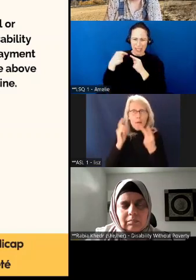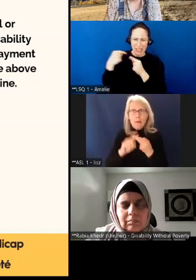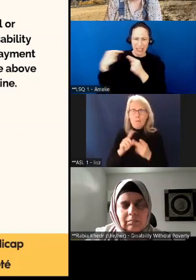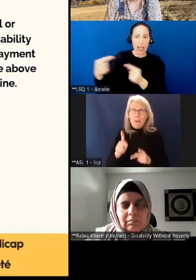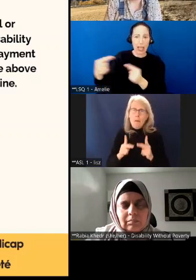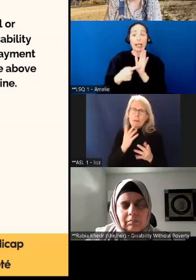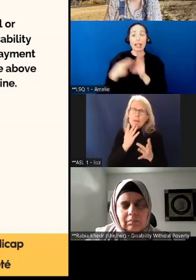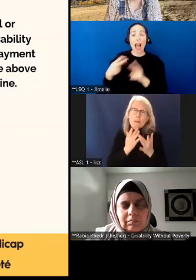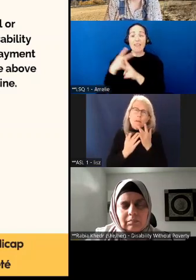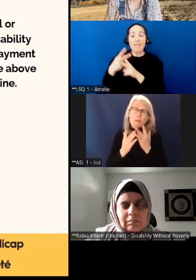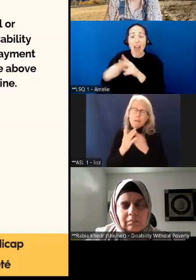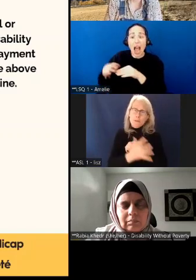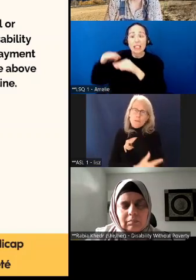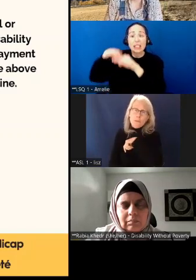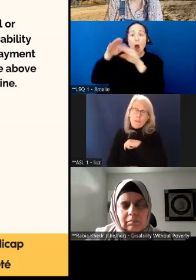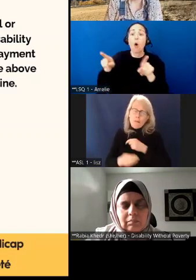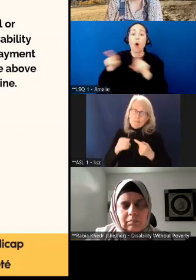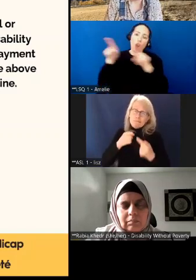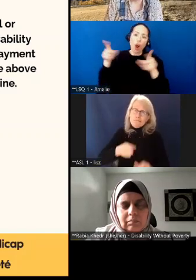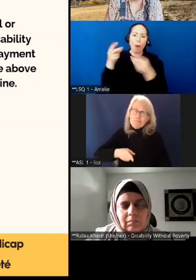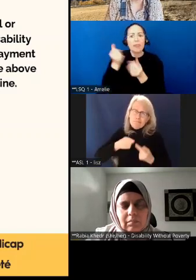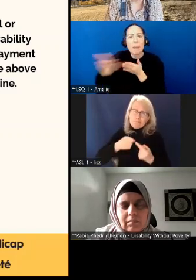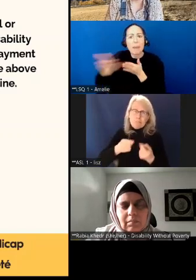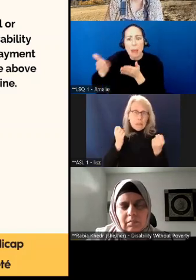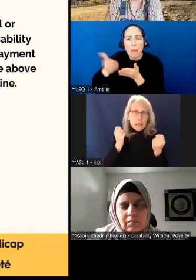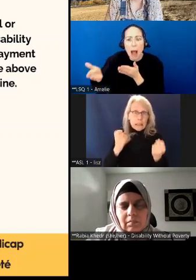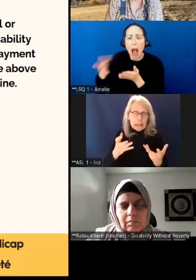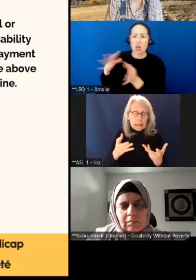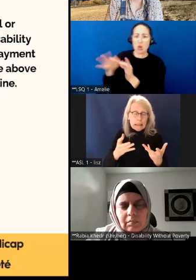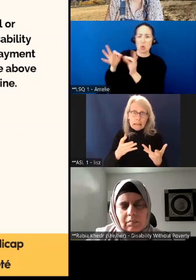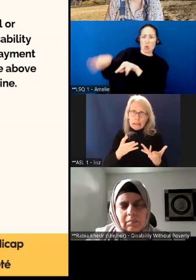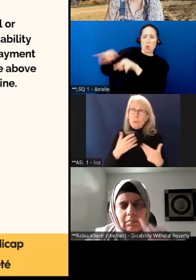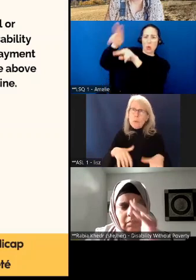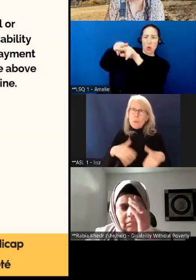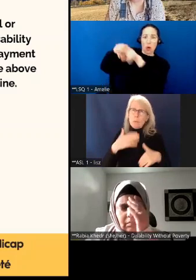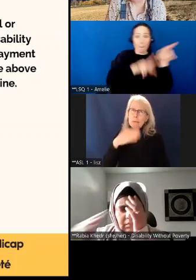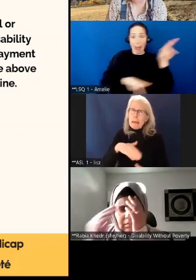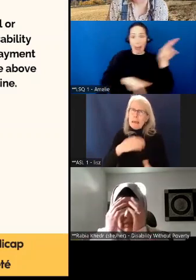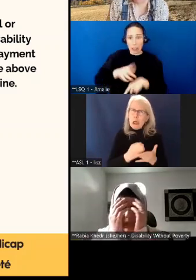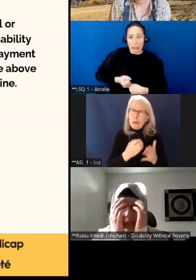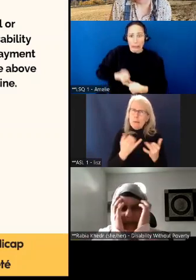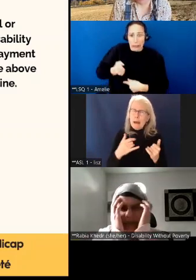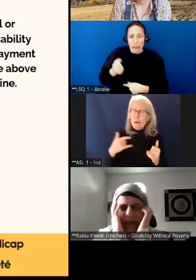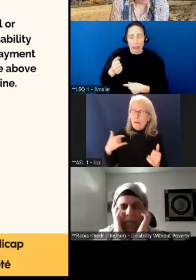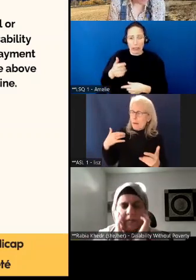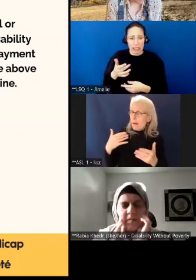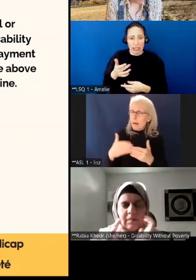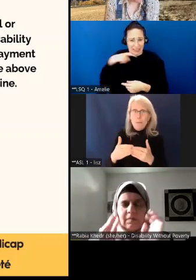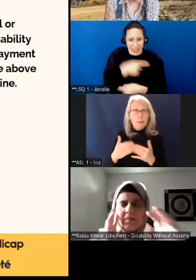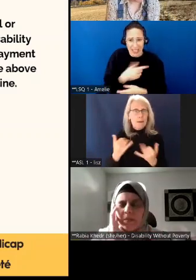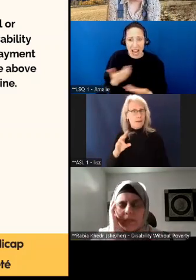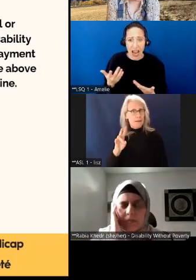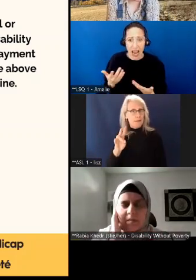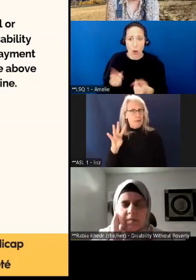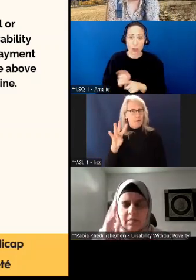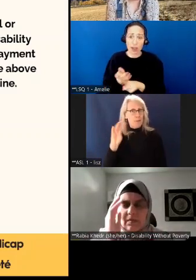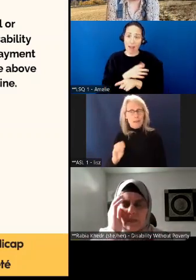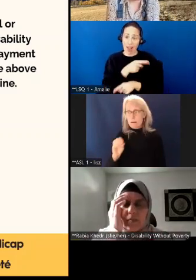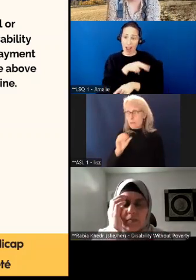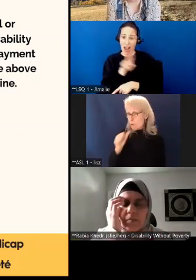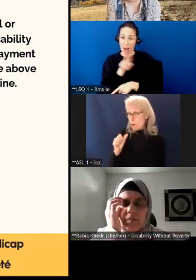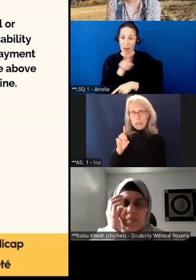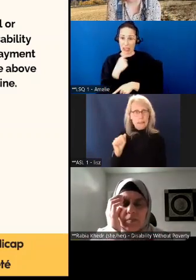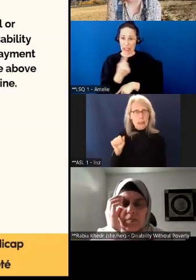'inflation est en croissance et les gens ont des difficultés. Et comme Rabia l'a mentionné, 74